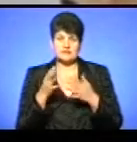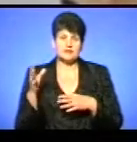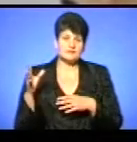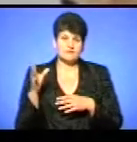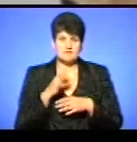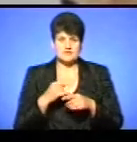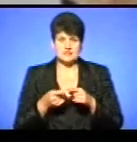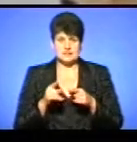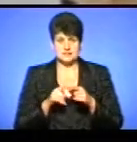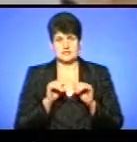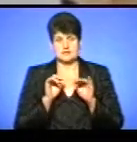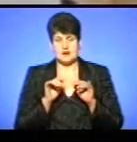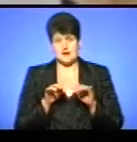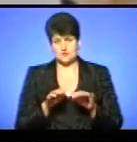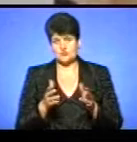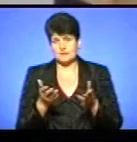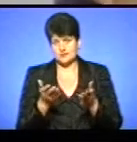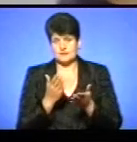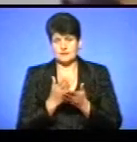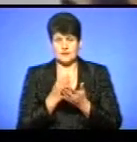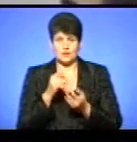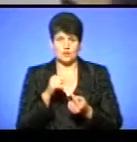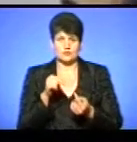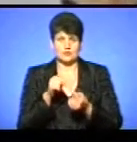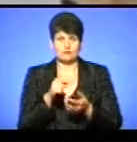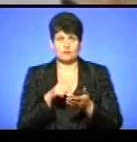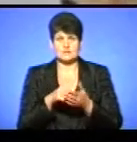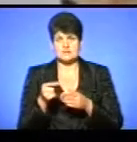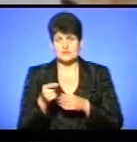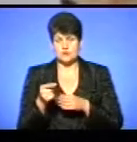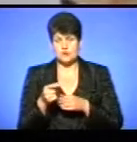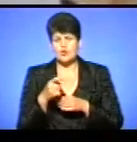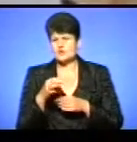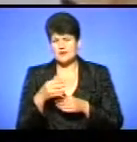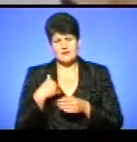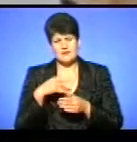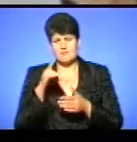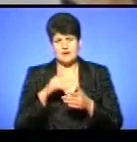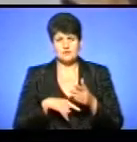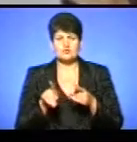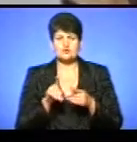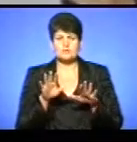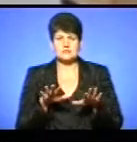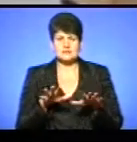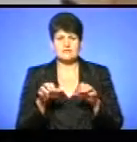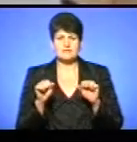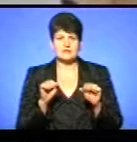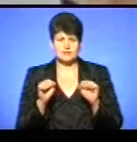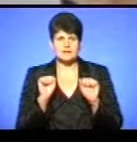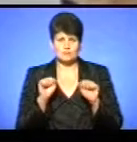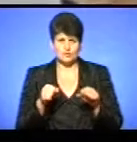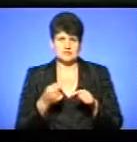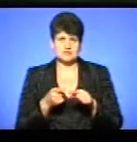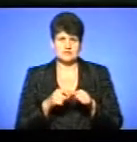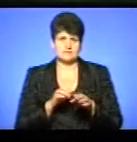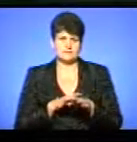ці речі, які є конкретно по місту Тернополю. Хоча я впевнена, що місцева влада насправді здатна таким